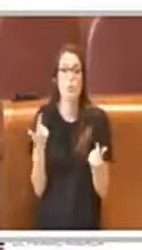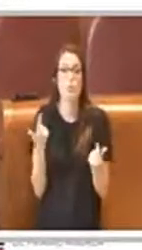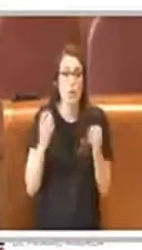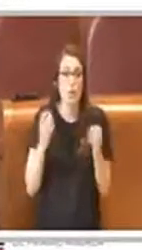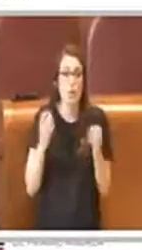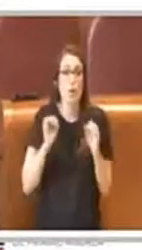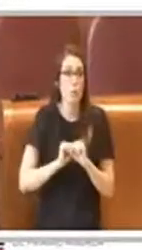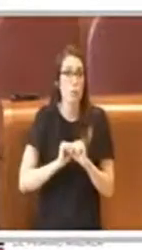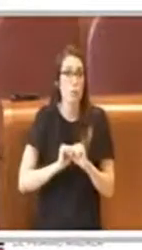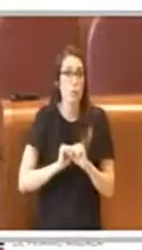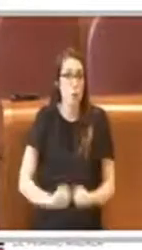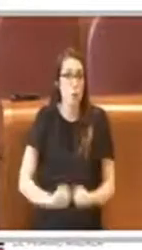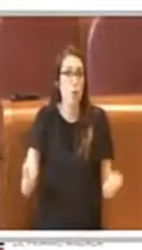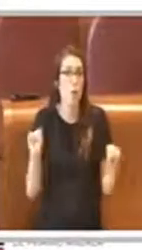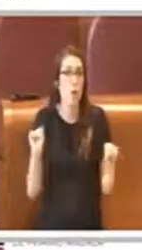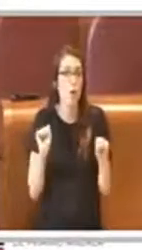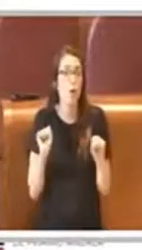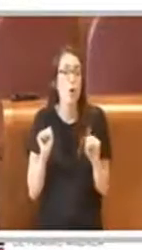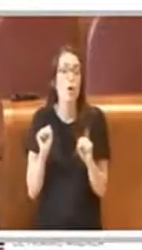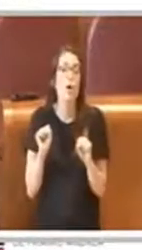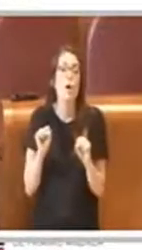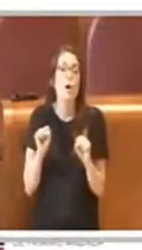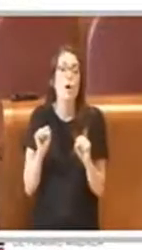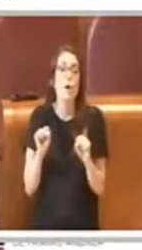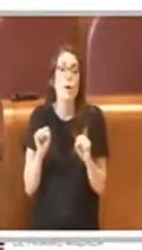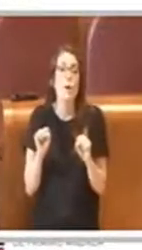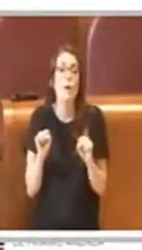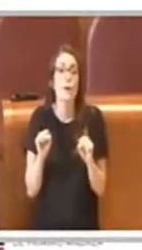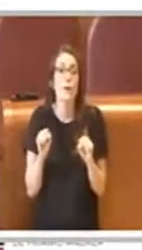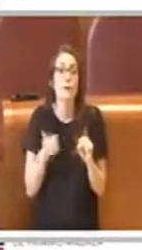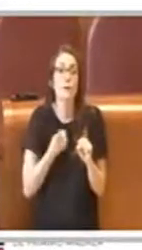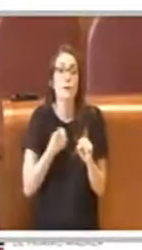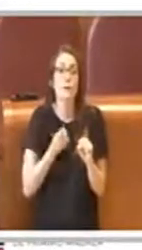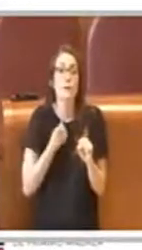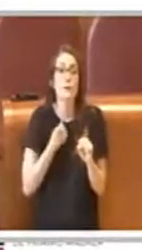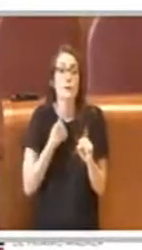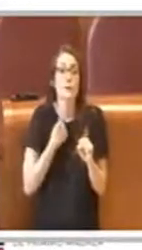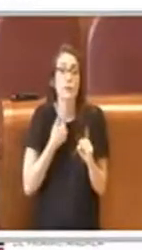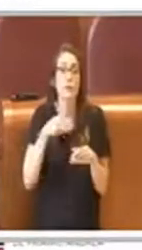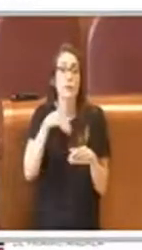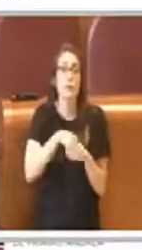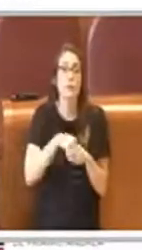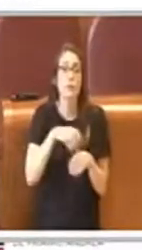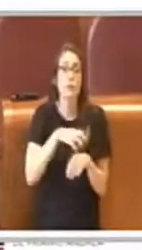continuo a dire, è quella di poter avere singoli in consulta cittadina.